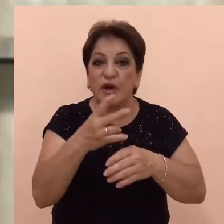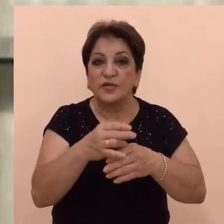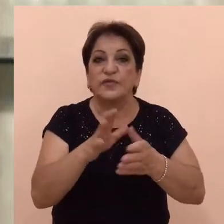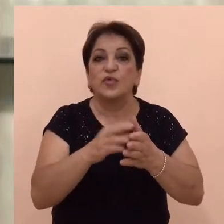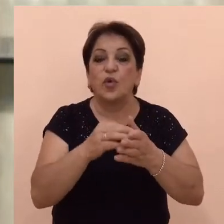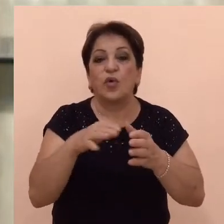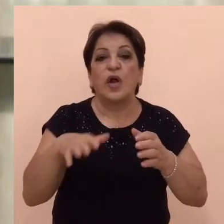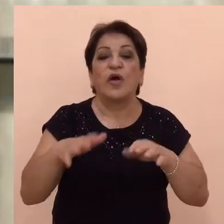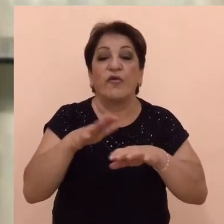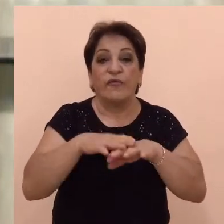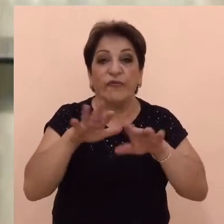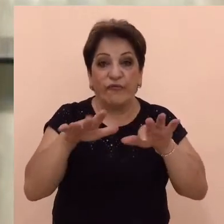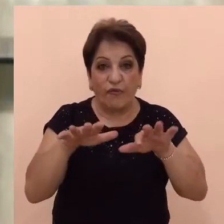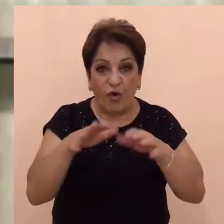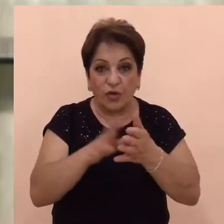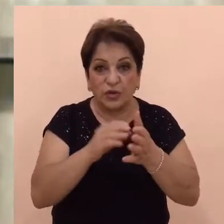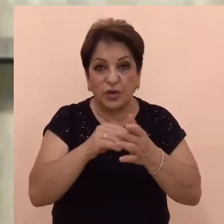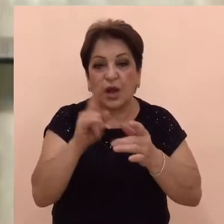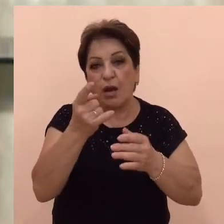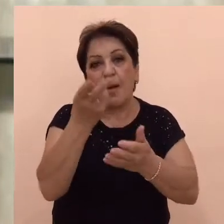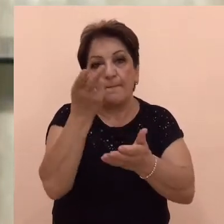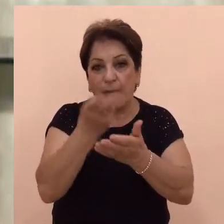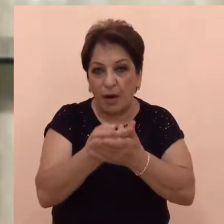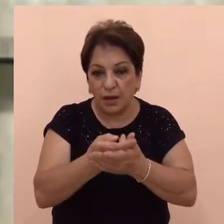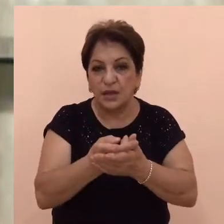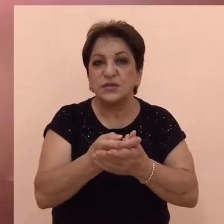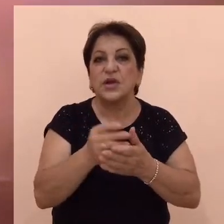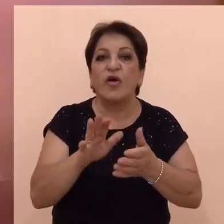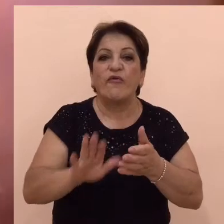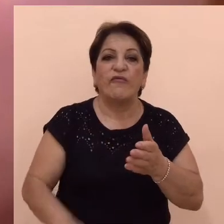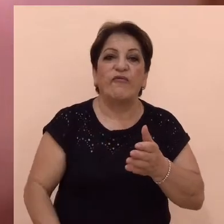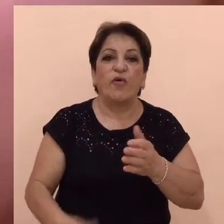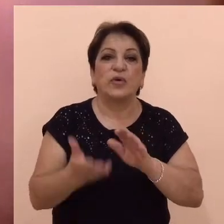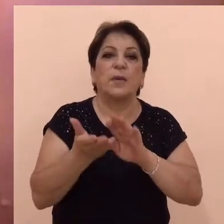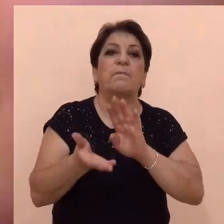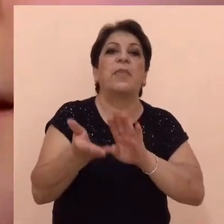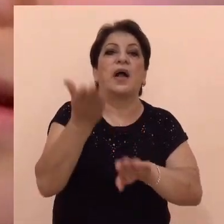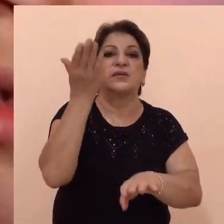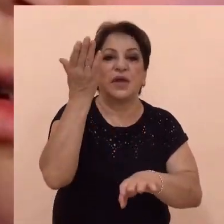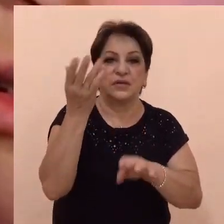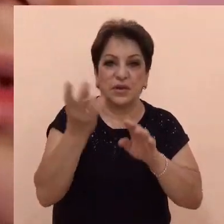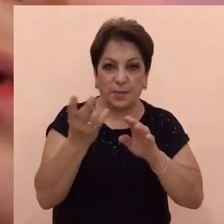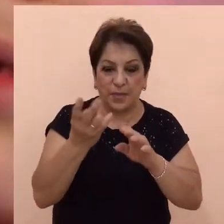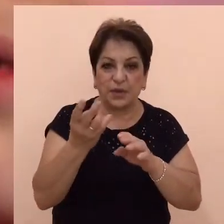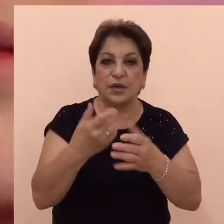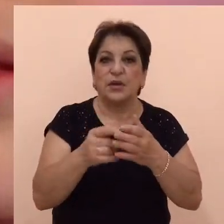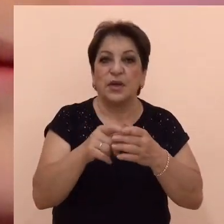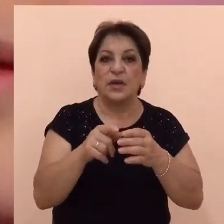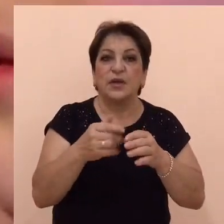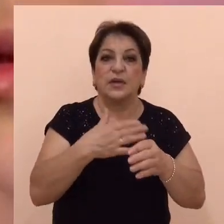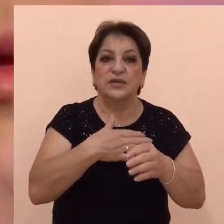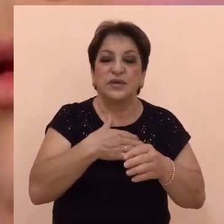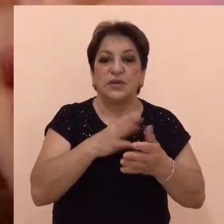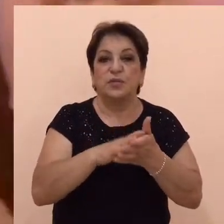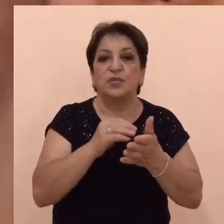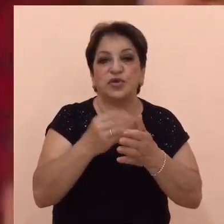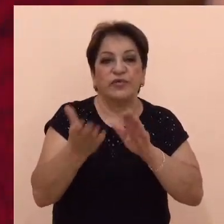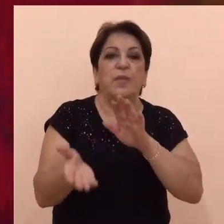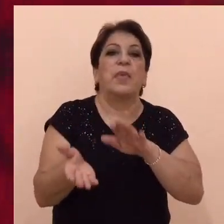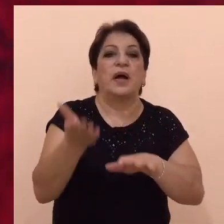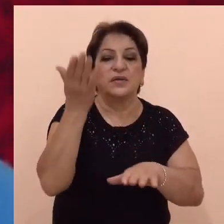վերջույթի շրջանում է, կարող եք պարկեցնել երեխային և վարցրասնել ոտքը։ Այդպիսով մենք վարցրասնում ենք վերջույթը սրտի մակարդակից